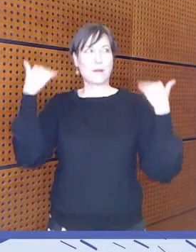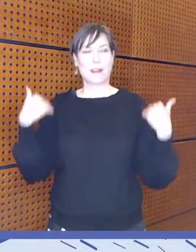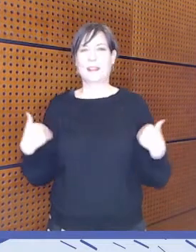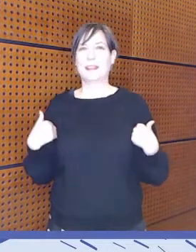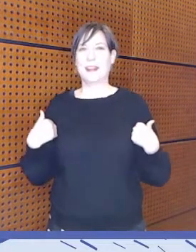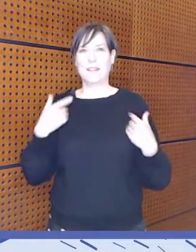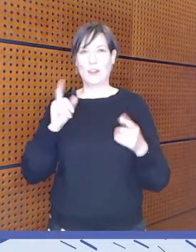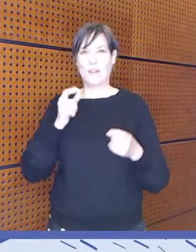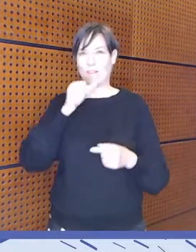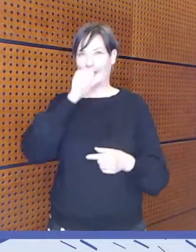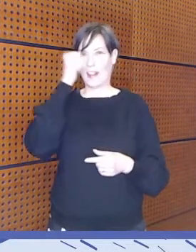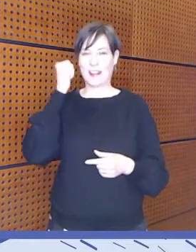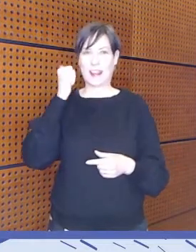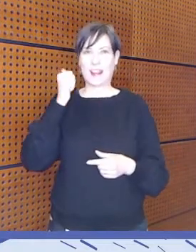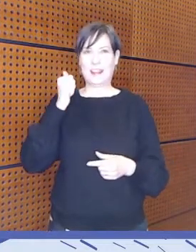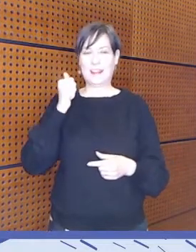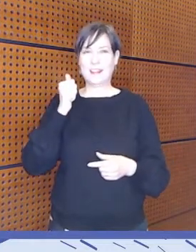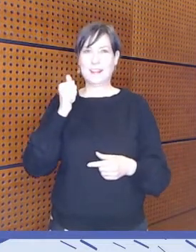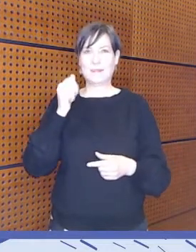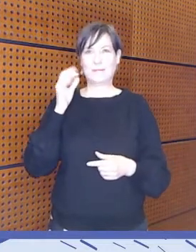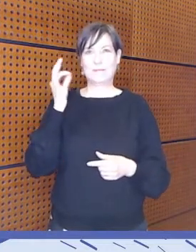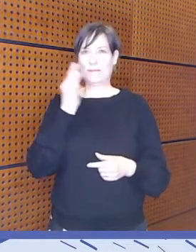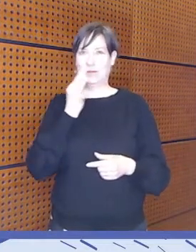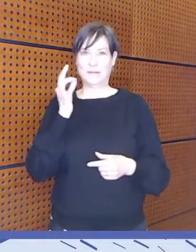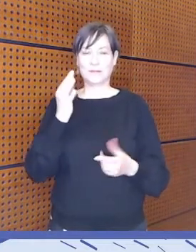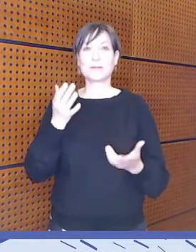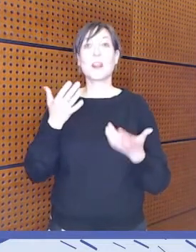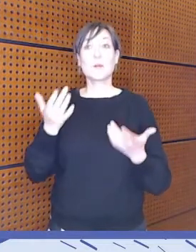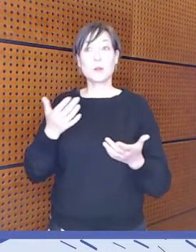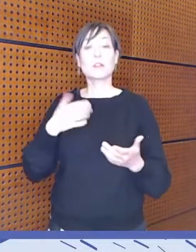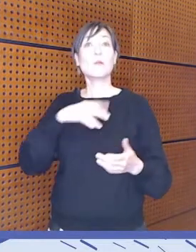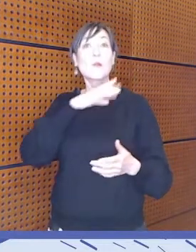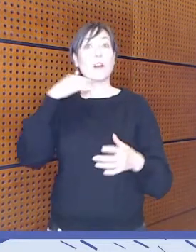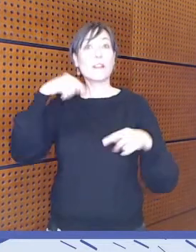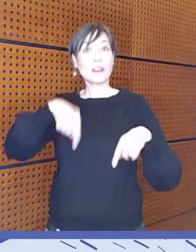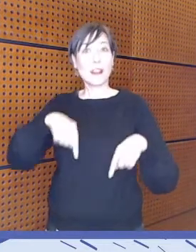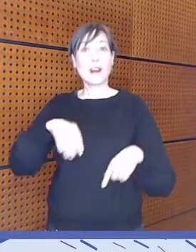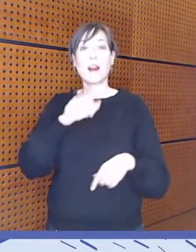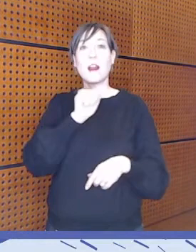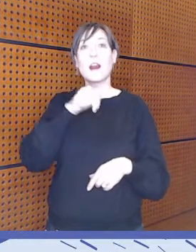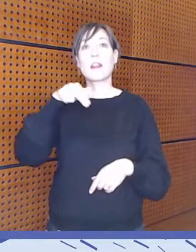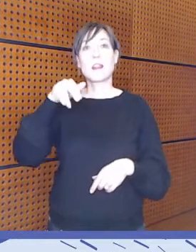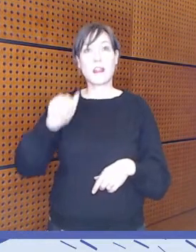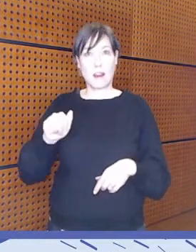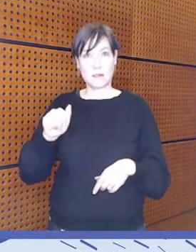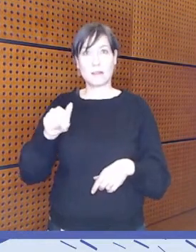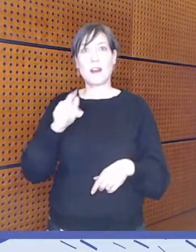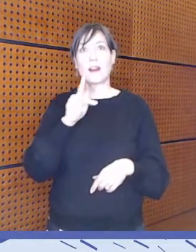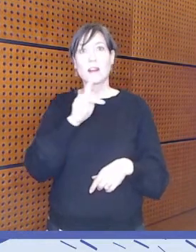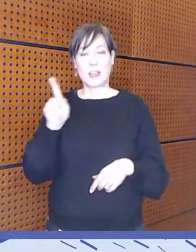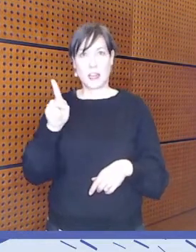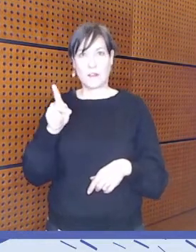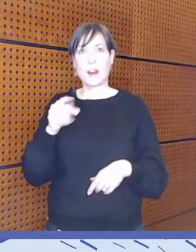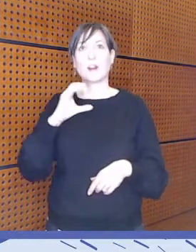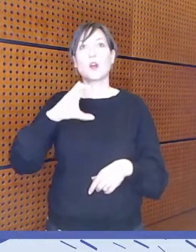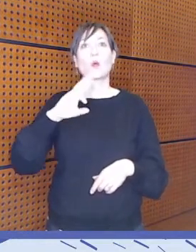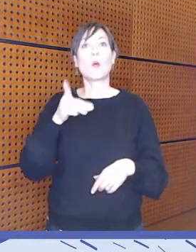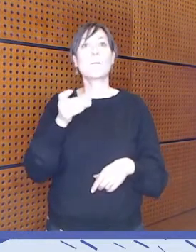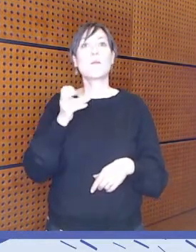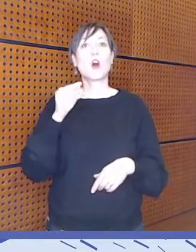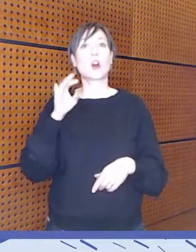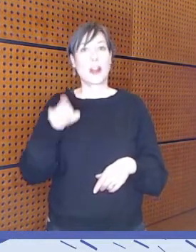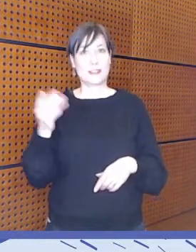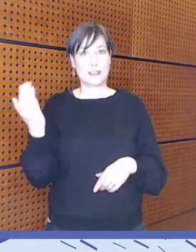rulla. Muutenkin minusta on erittäin hauska olla täällä. Olen siis Anna Kanervan kulttuuripolitiikan tutkimuskeskus Kuporesta ja tässä minun